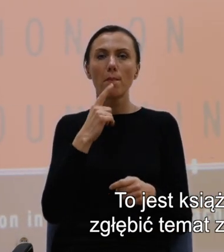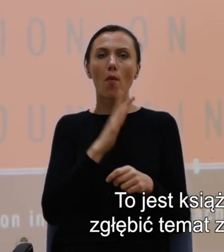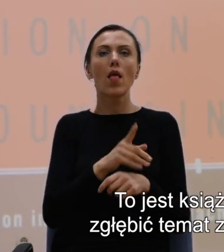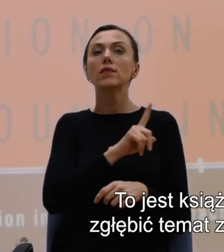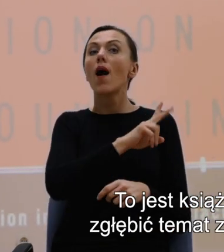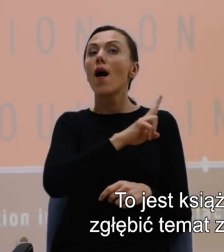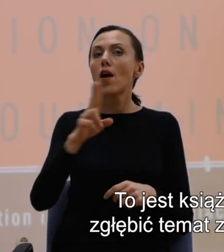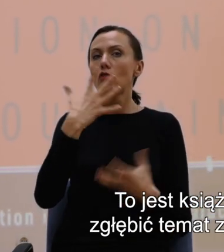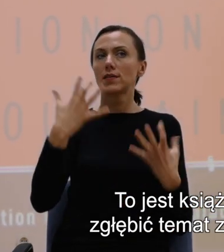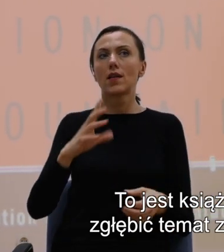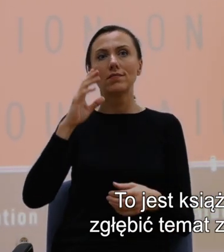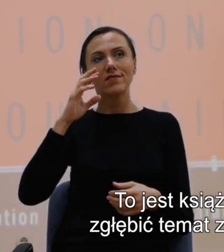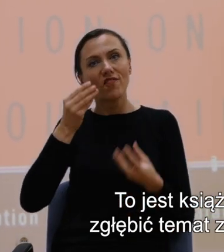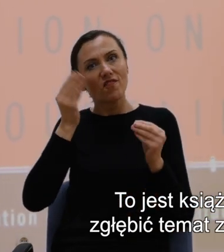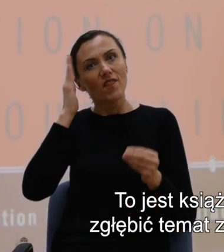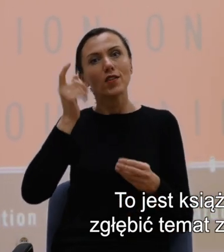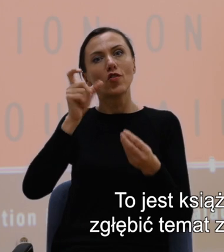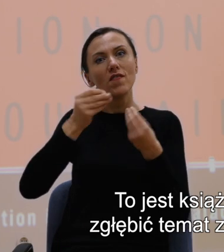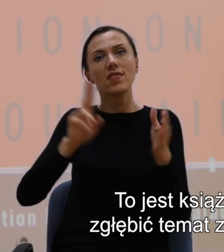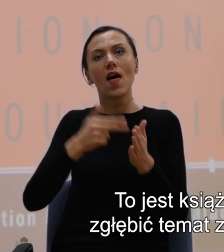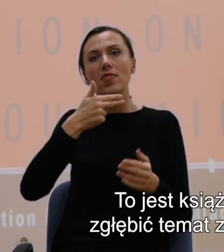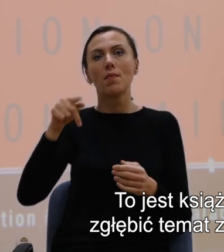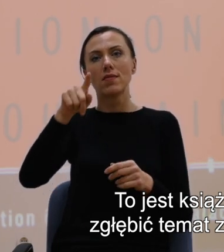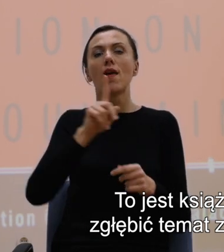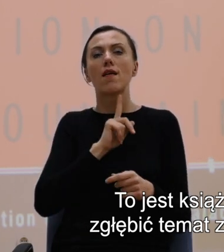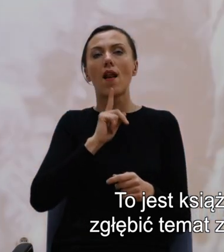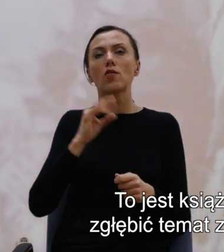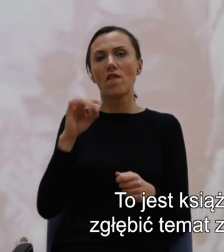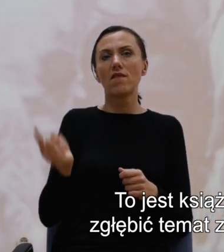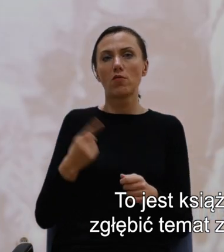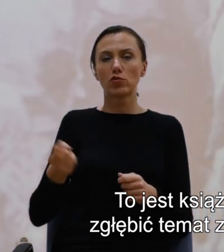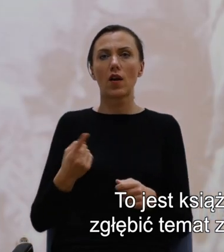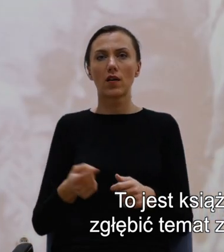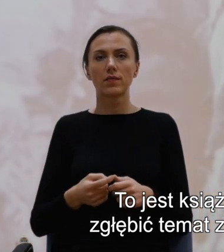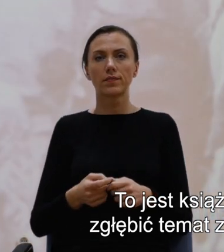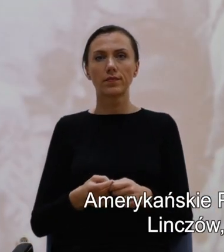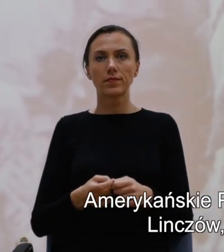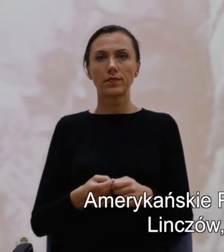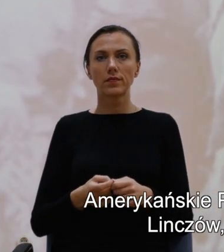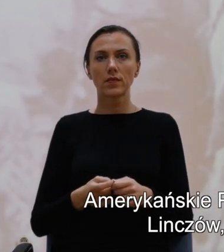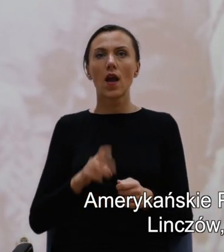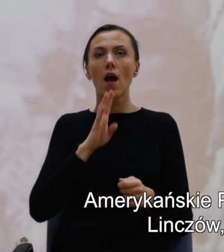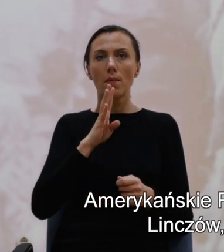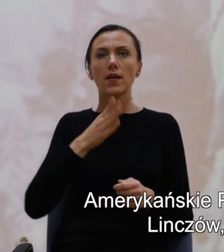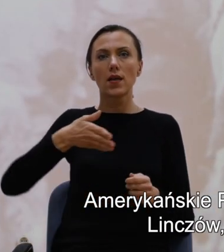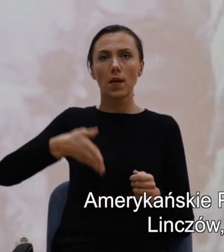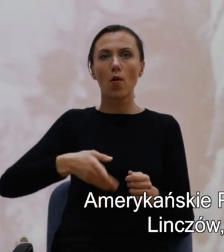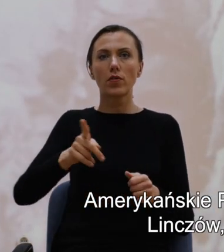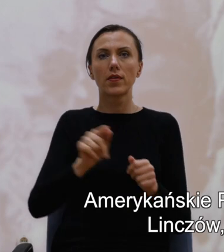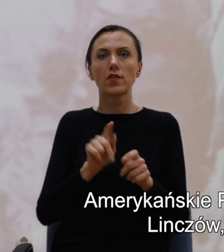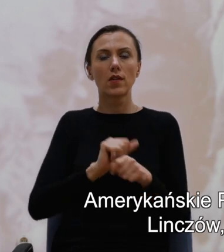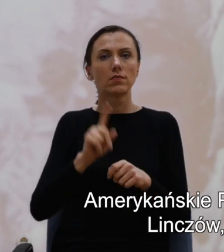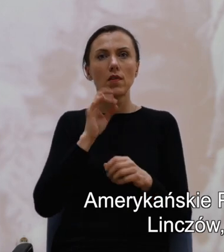chciałby zgłębić temat zaklinaczy węży na południu amerykańskim. Amerykańskie południe to też